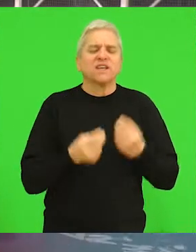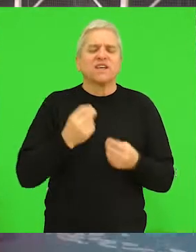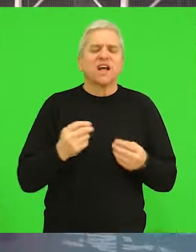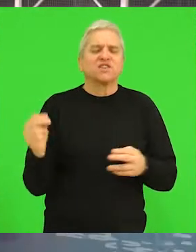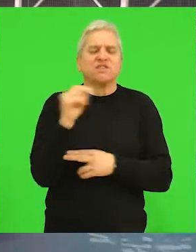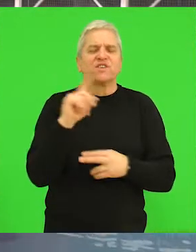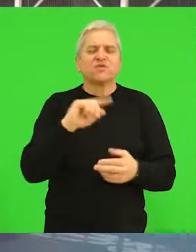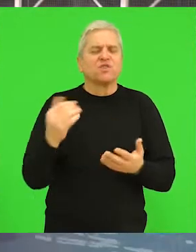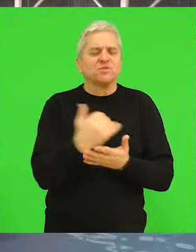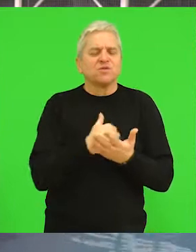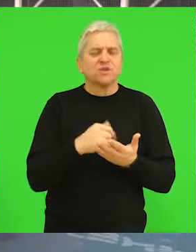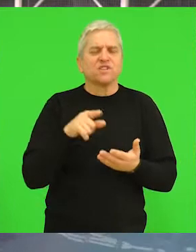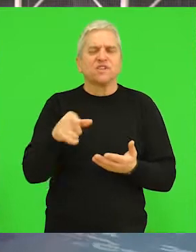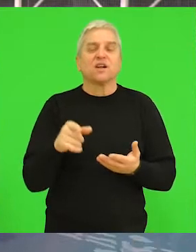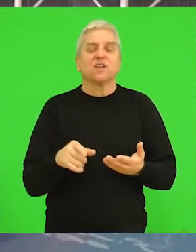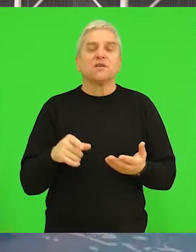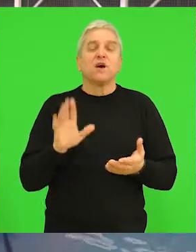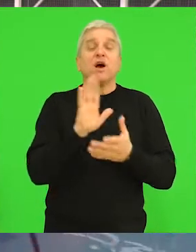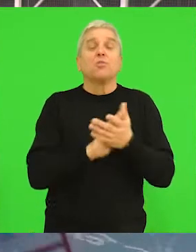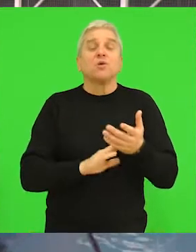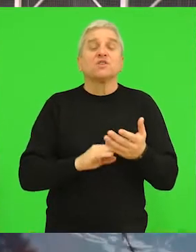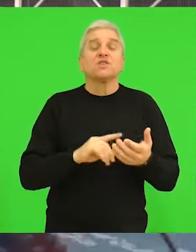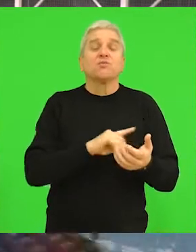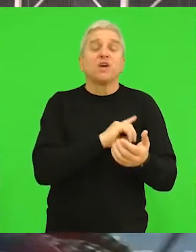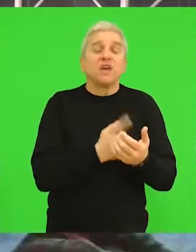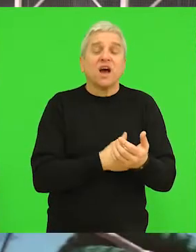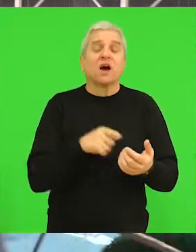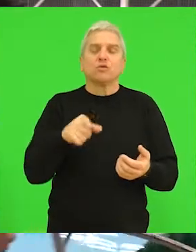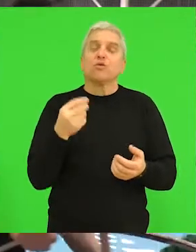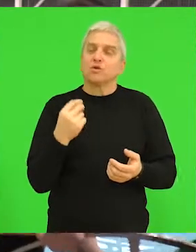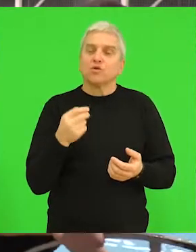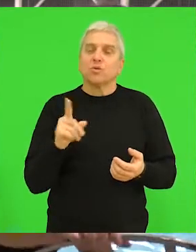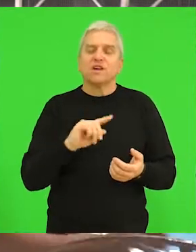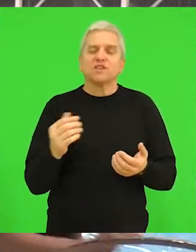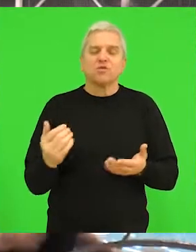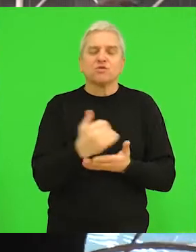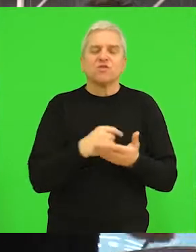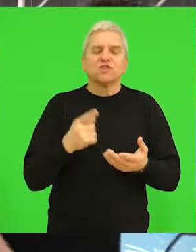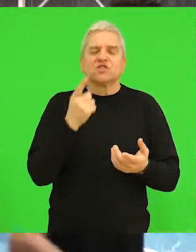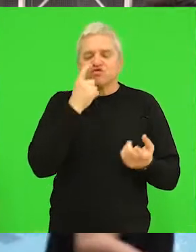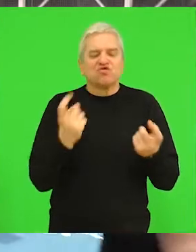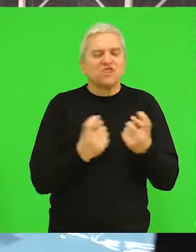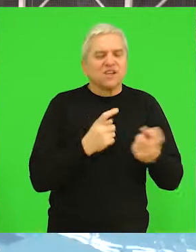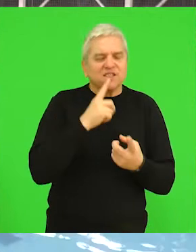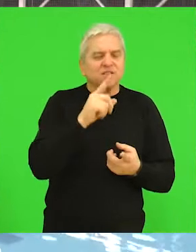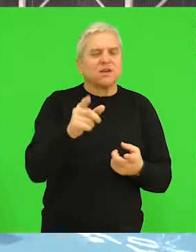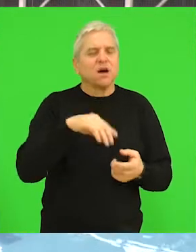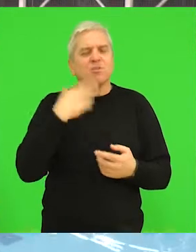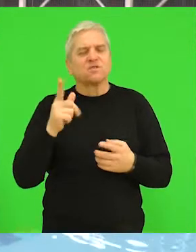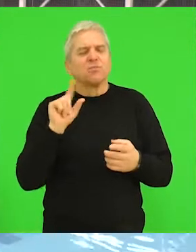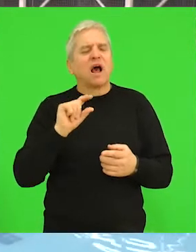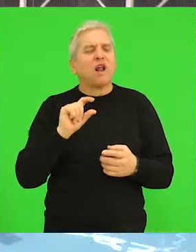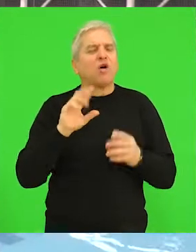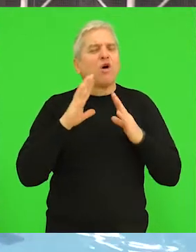dosta kontri neiskorištenih počeli smo jako to je bilo ok nismo iskoristili neke šanse poslije smo se malo